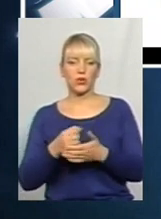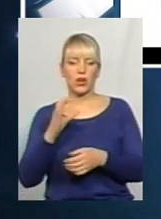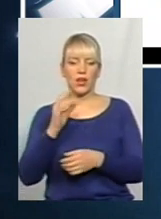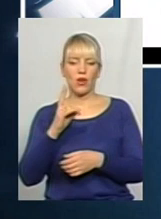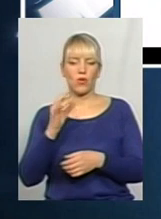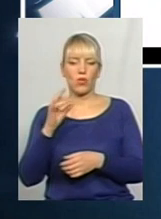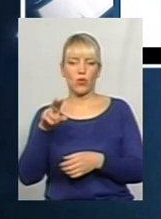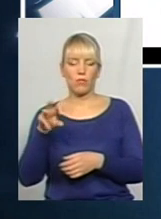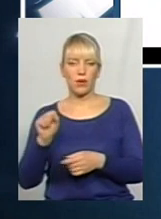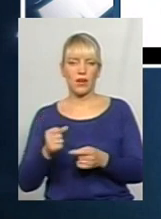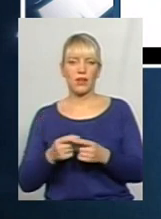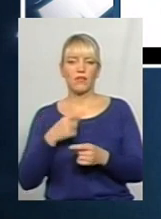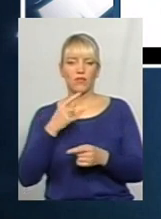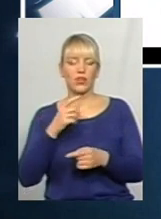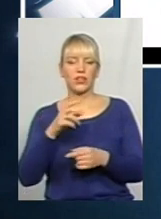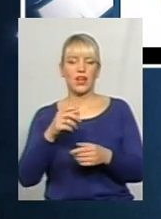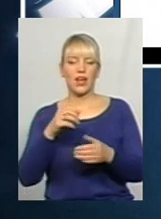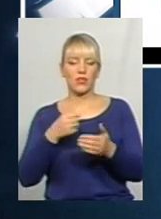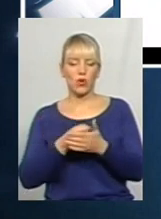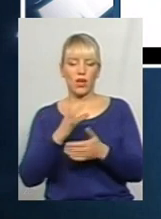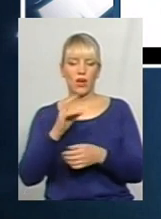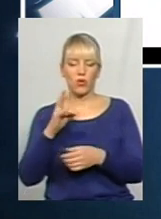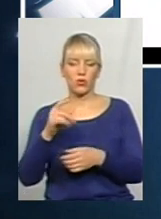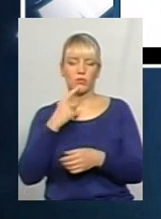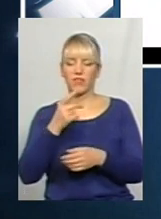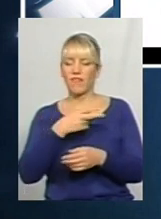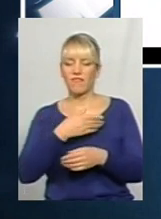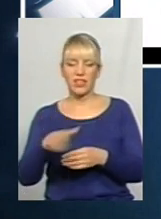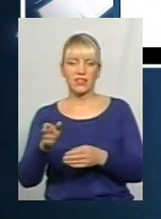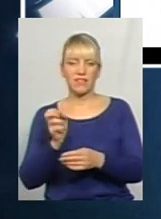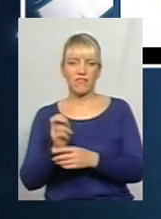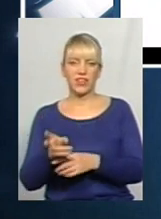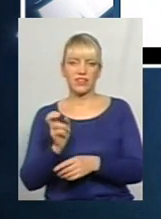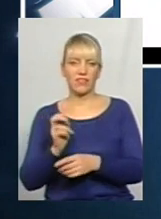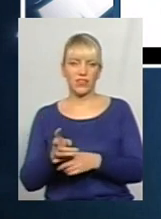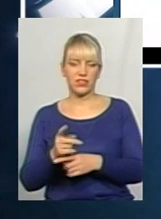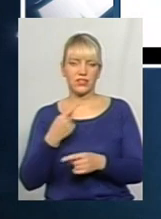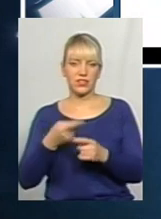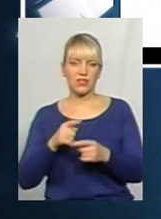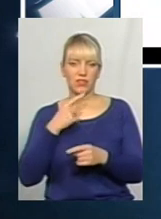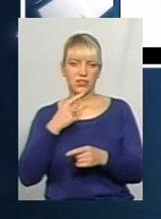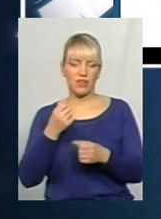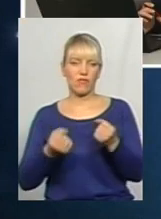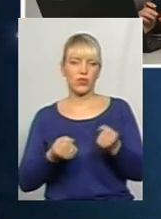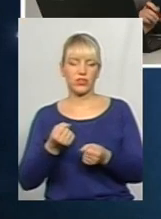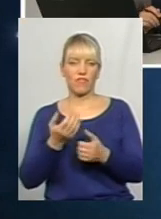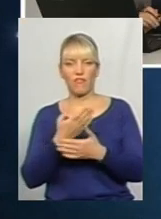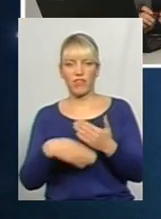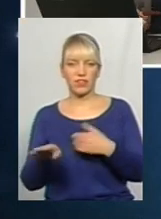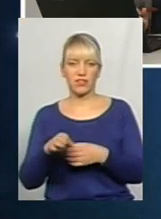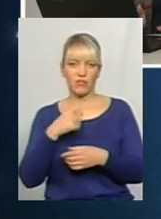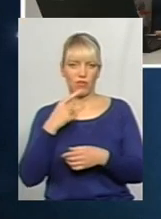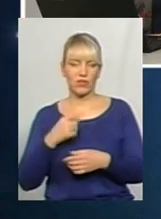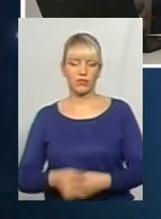вийдіть, ви затримуєте транспорт. Разом це було сказано з водієм. Дякую, ми почули ваше